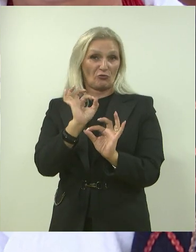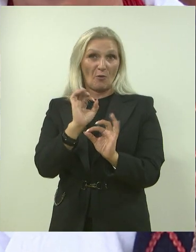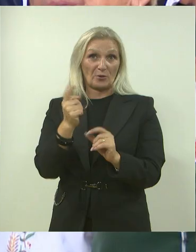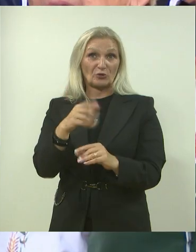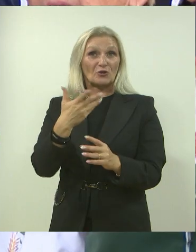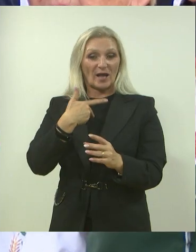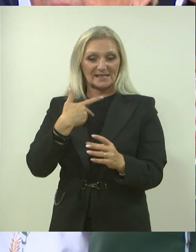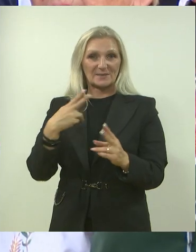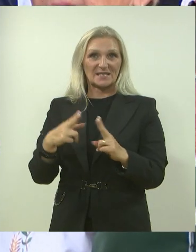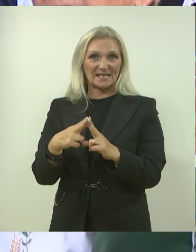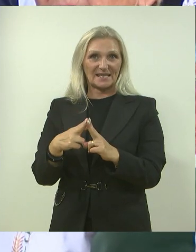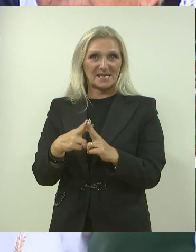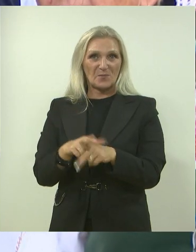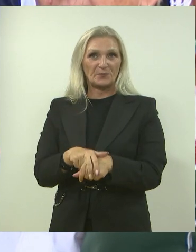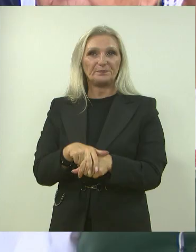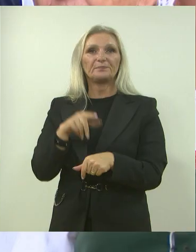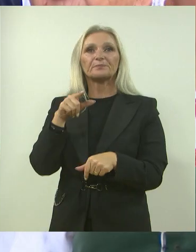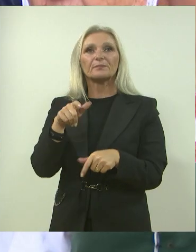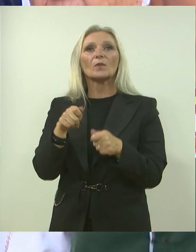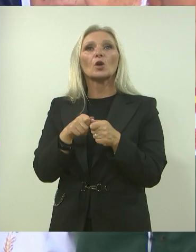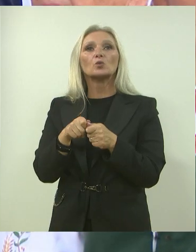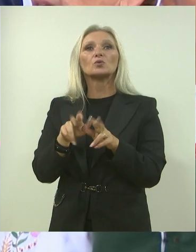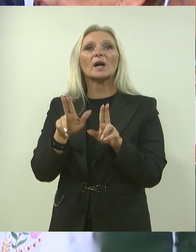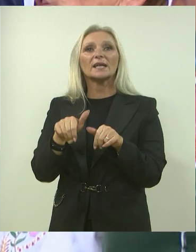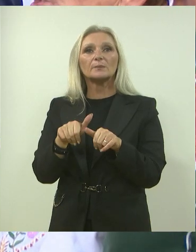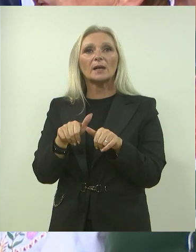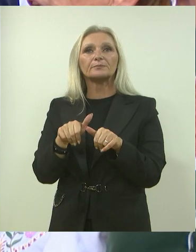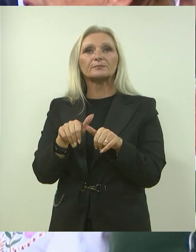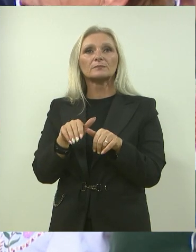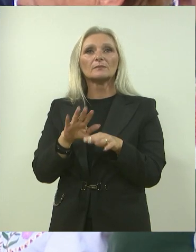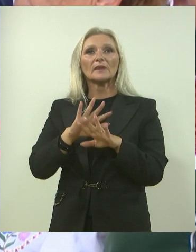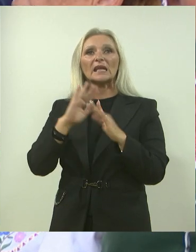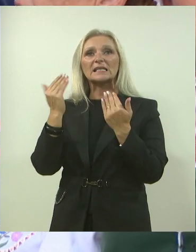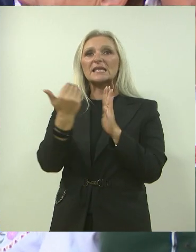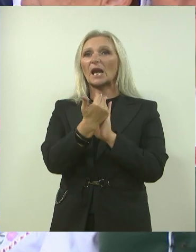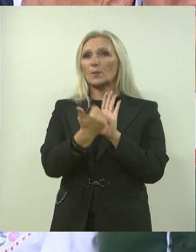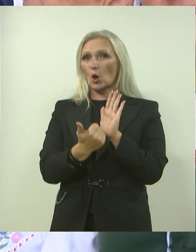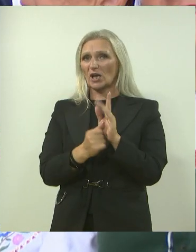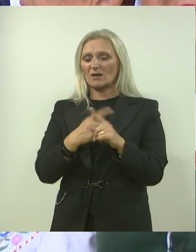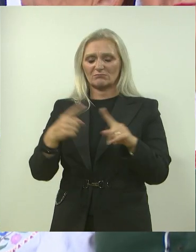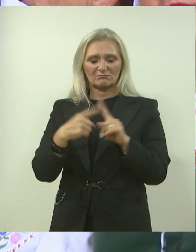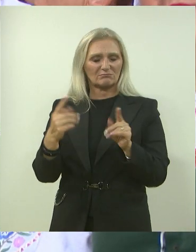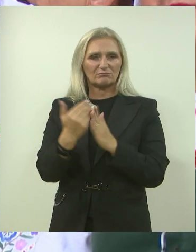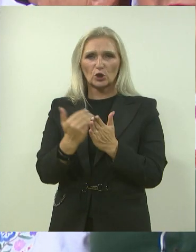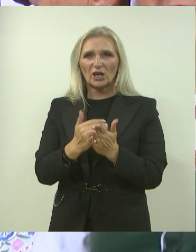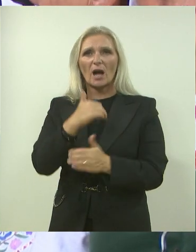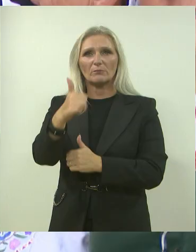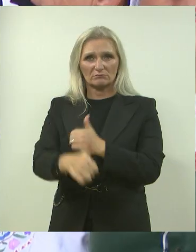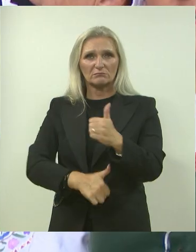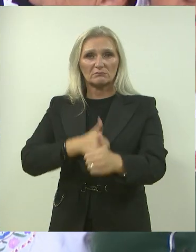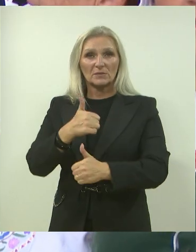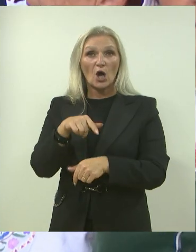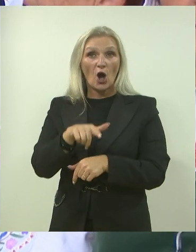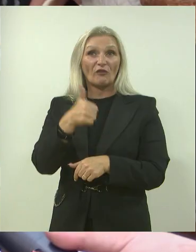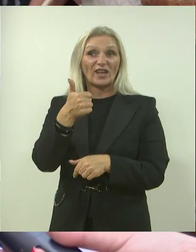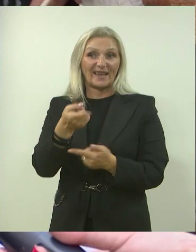sastancima. Udruga, inače, ima cijeli program i niz programa tijekom godine. Ovo je samo